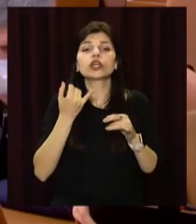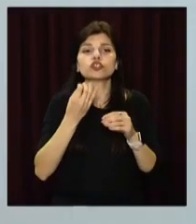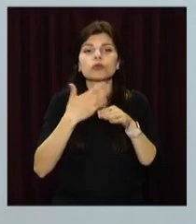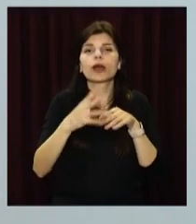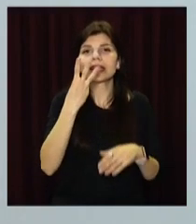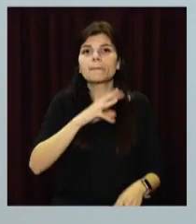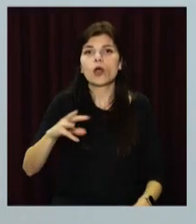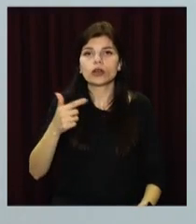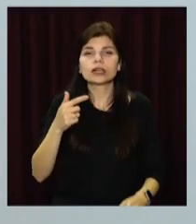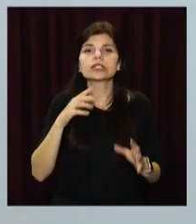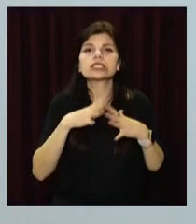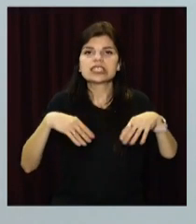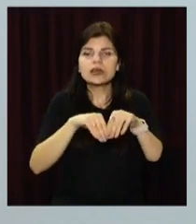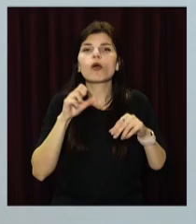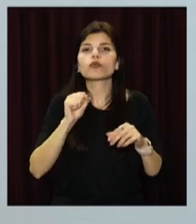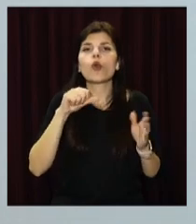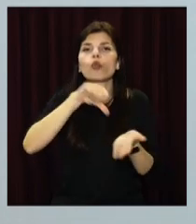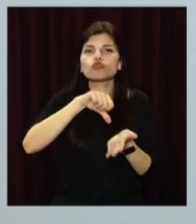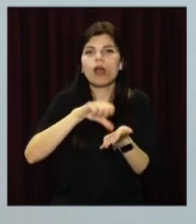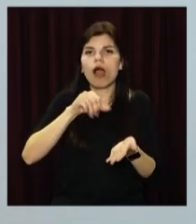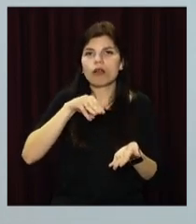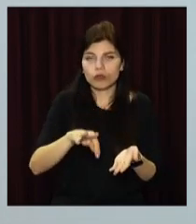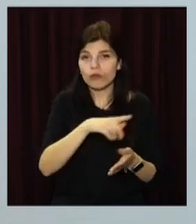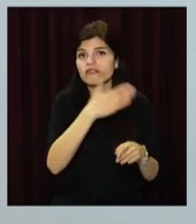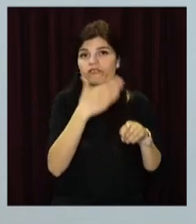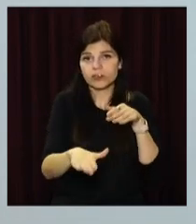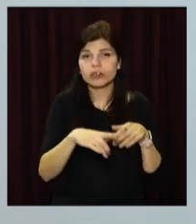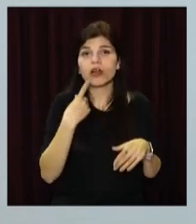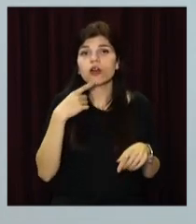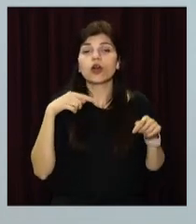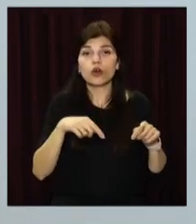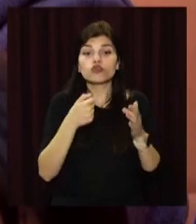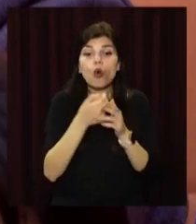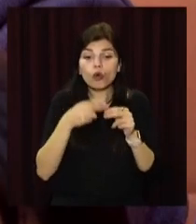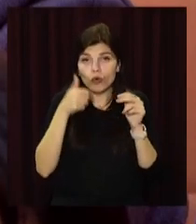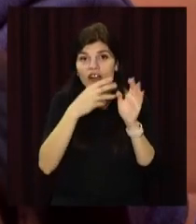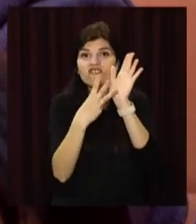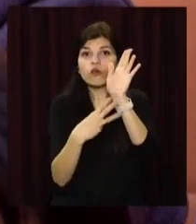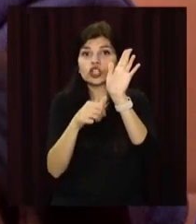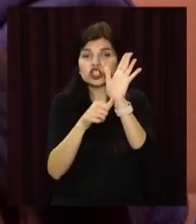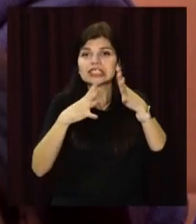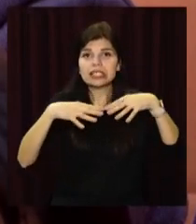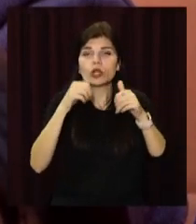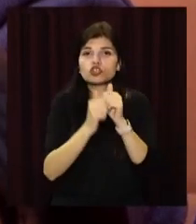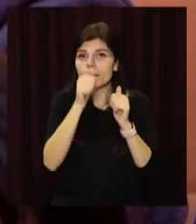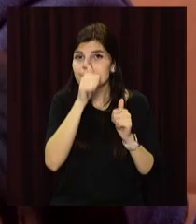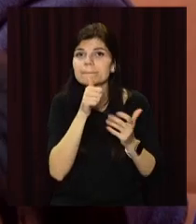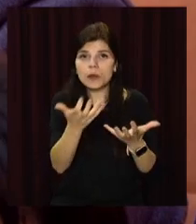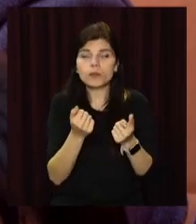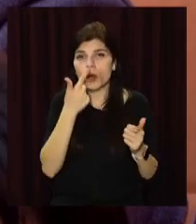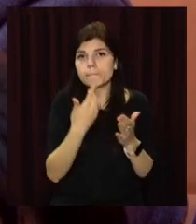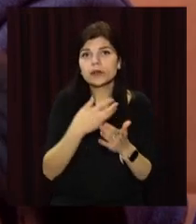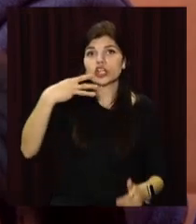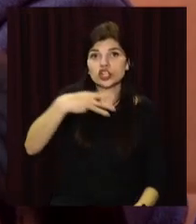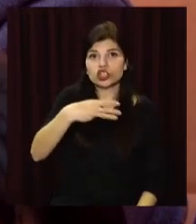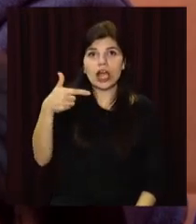допомогу сім'ям загиблих учасників АТО. Відтак до кінця року 86 членів родин АТОвців щомісяця отримуватимуть майже